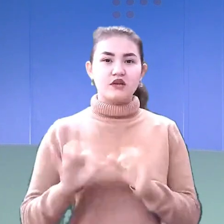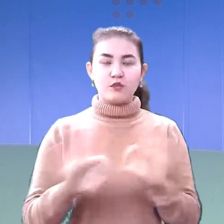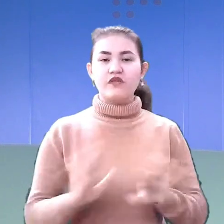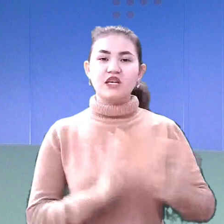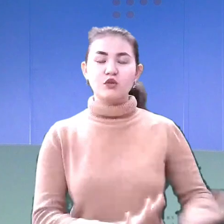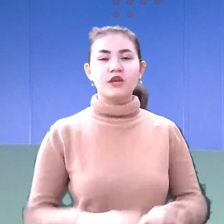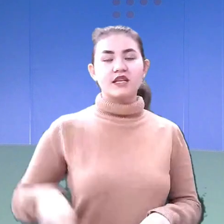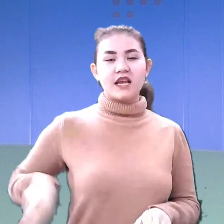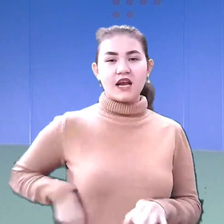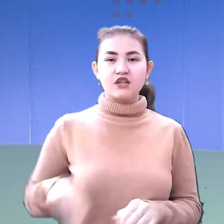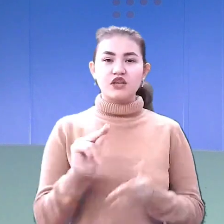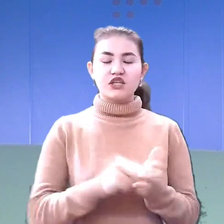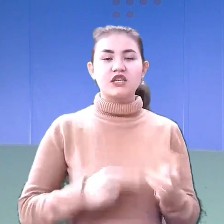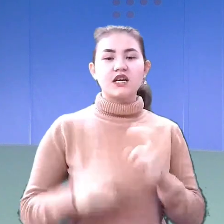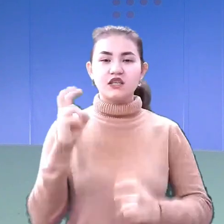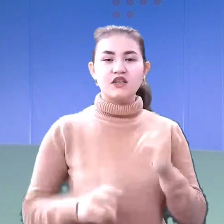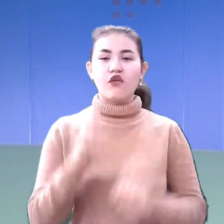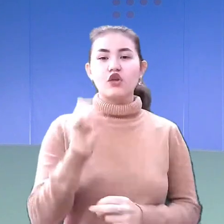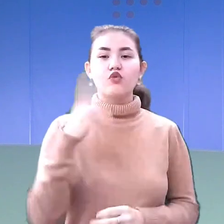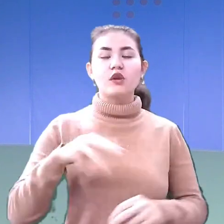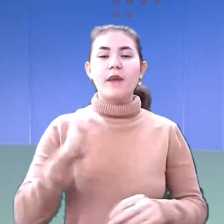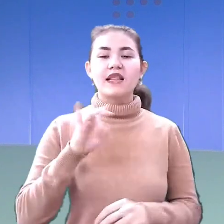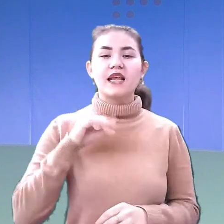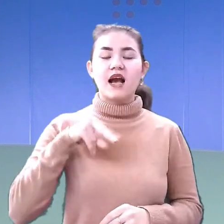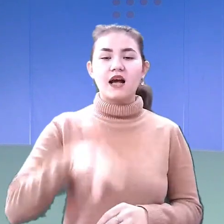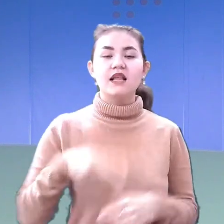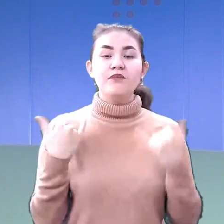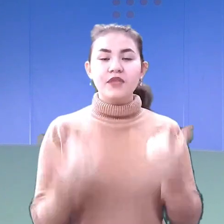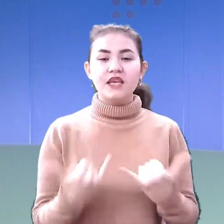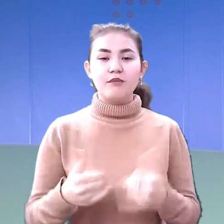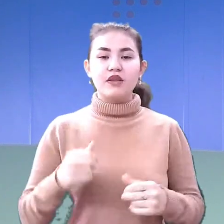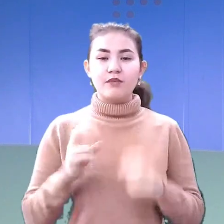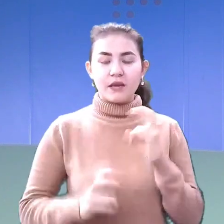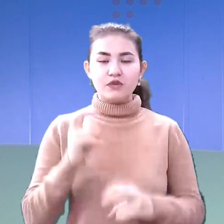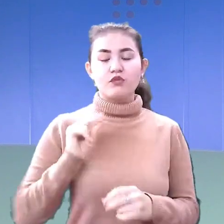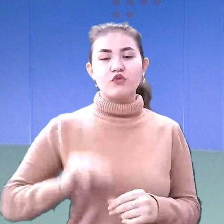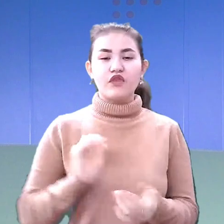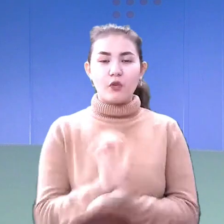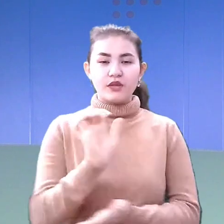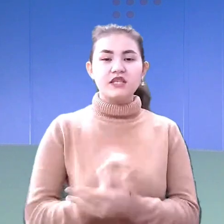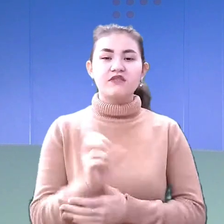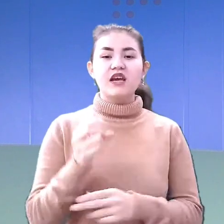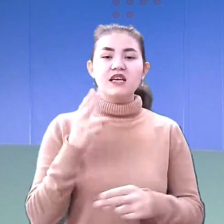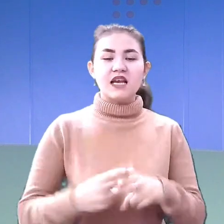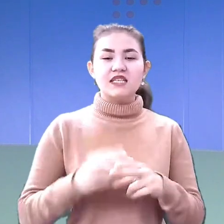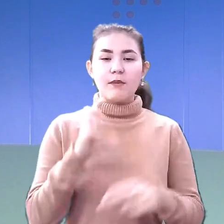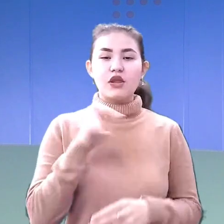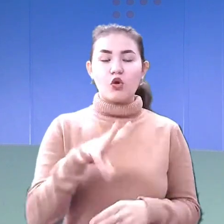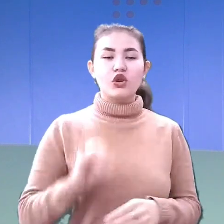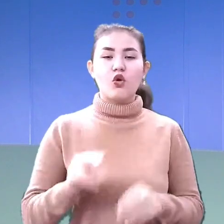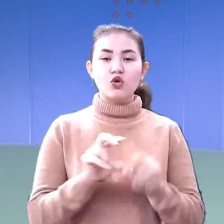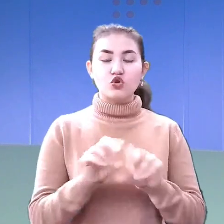директора Черкаського заводу обудматеріалів Олег Шарко. Нині на підприємстві продовжують виробництво залізобетонних конструкцій та